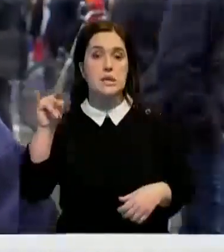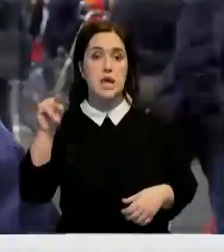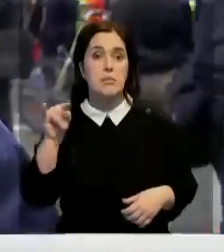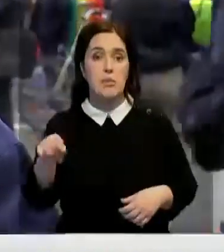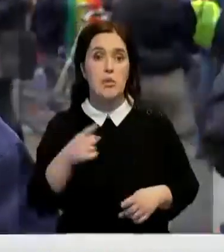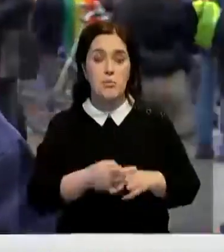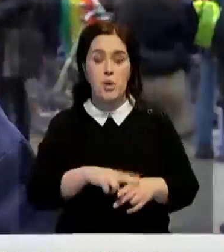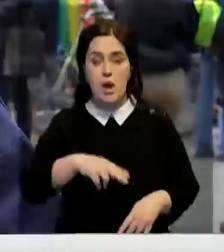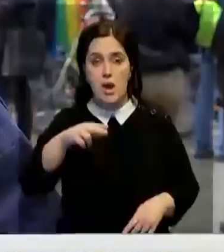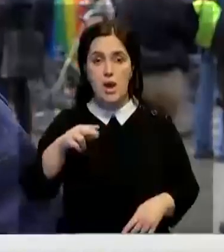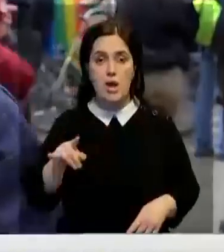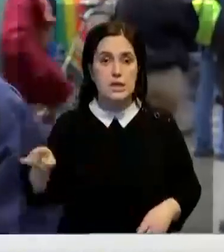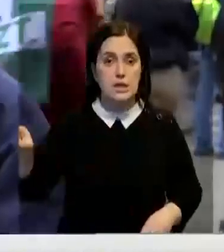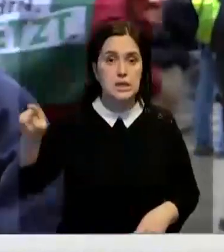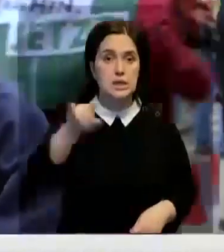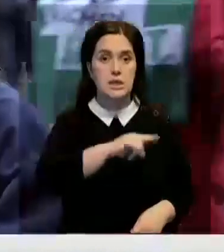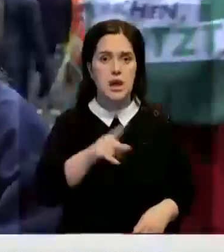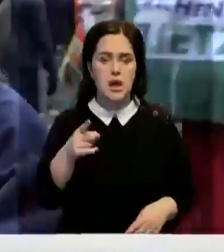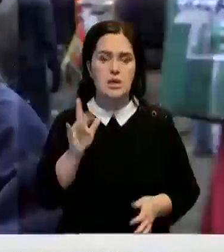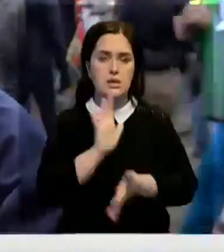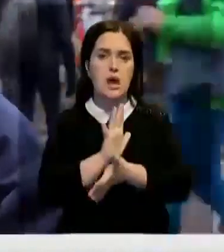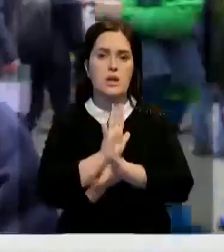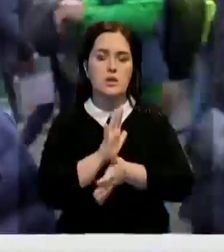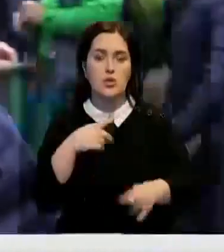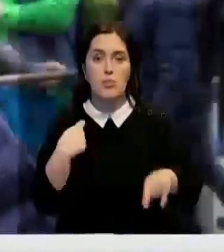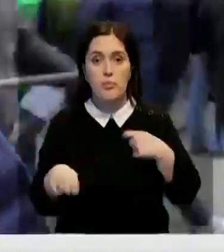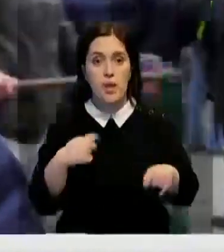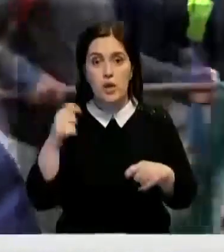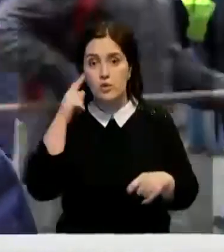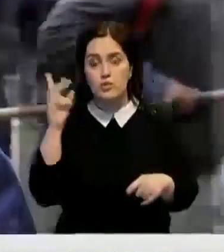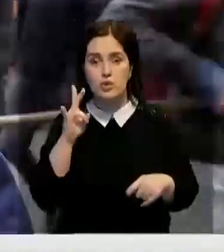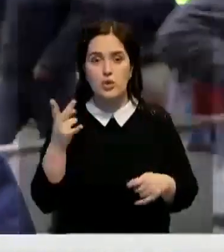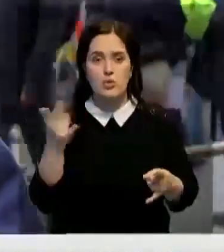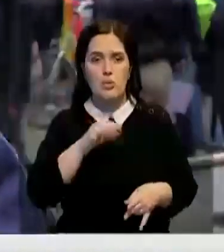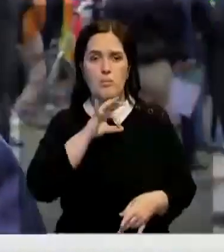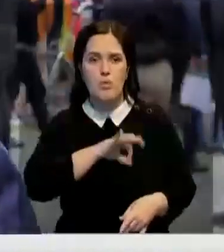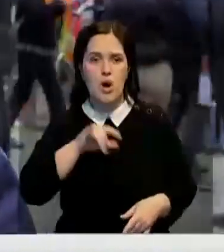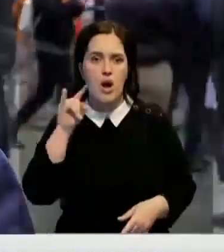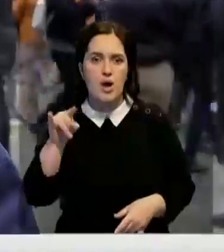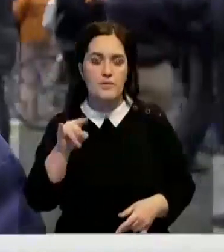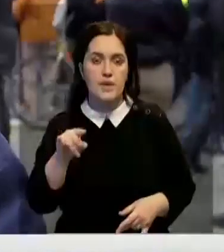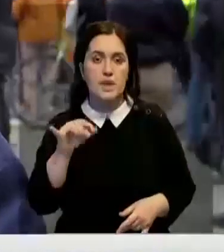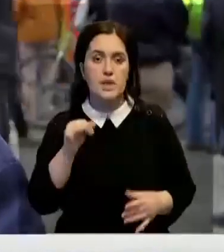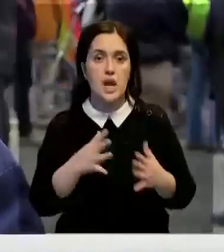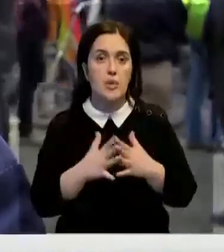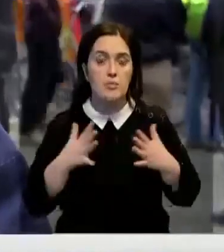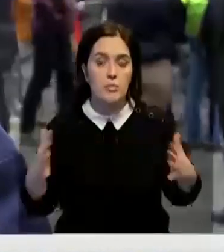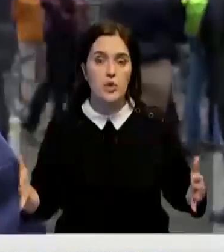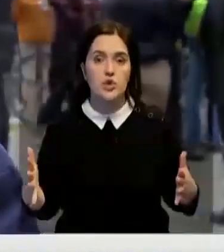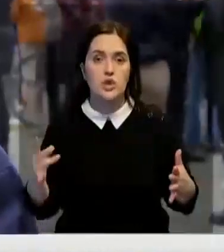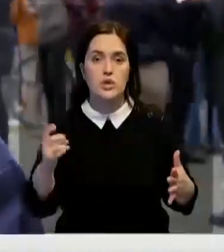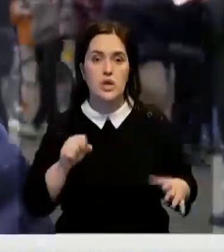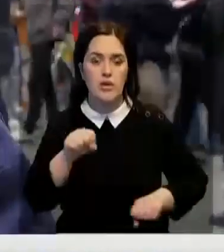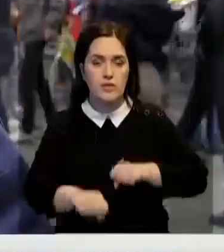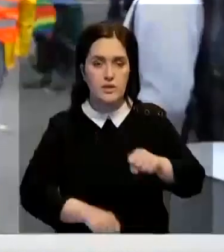летит над океаном, который загрязнен нашим пластиком. Также я думаю, что мы должны реже пользоваться авиатранспортом и больше передвигаться на